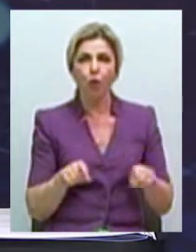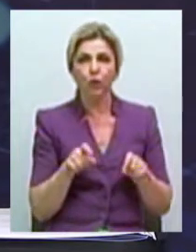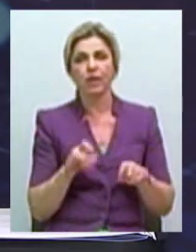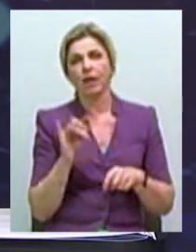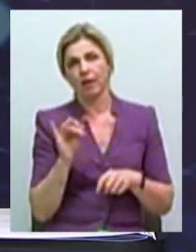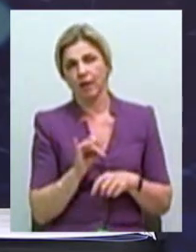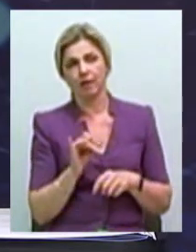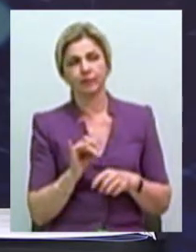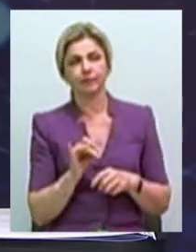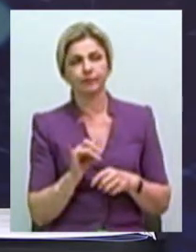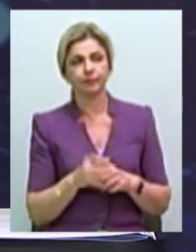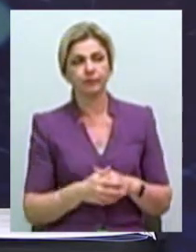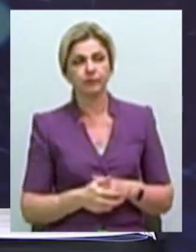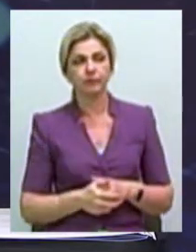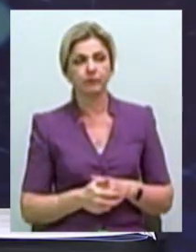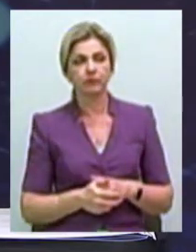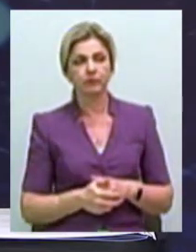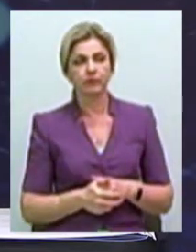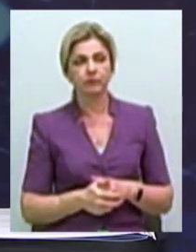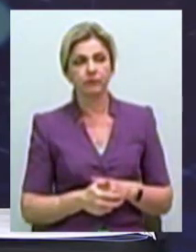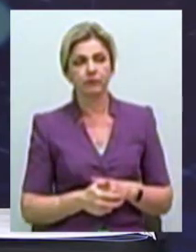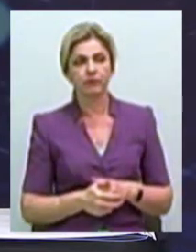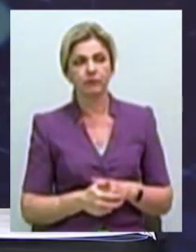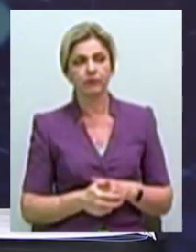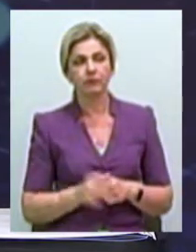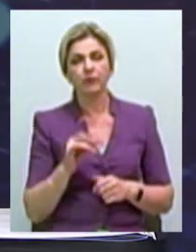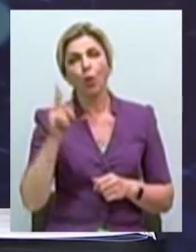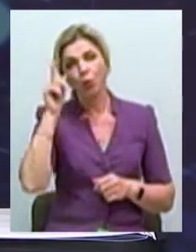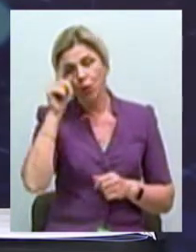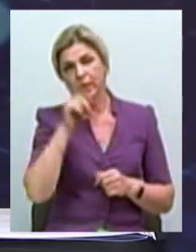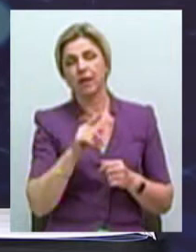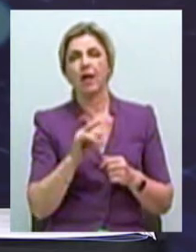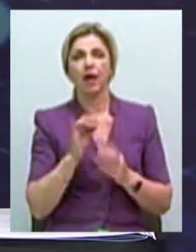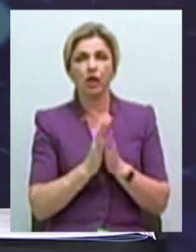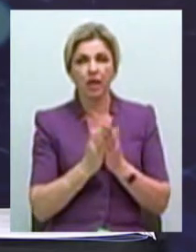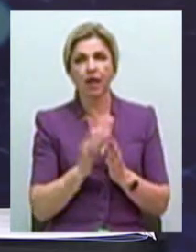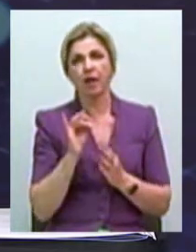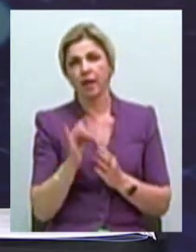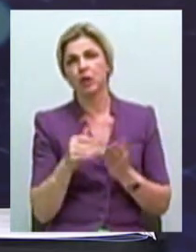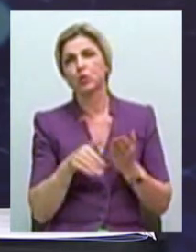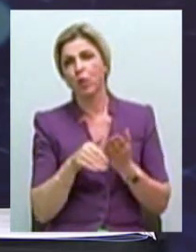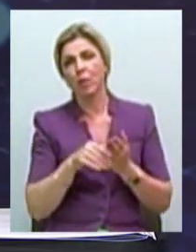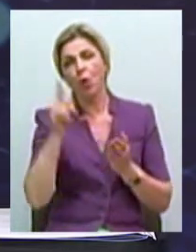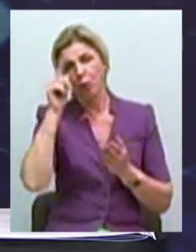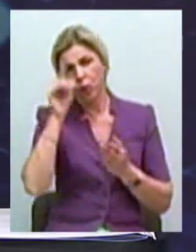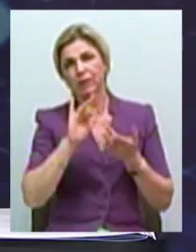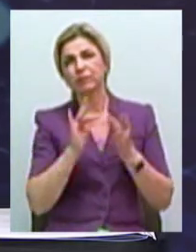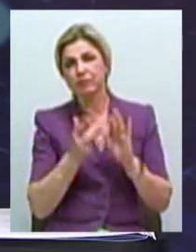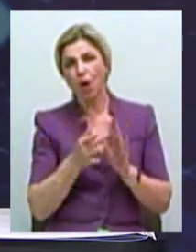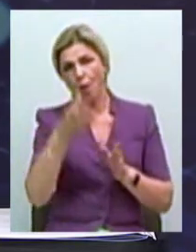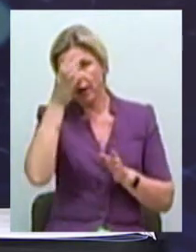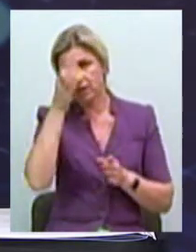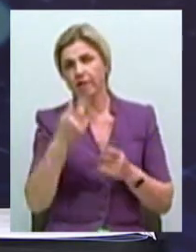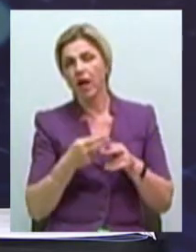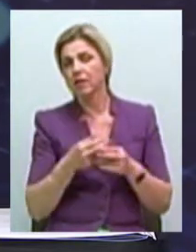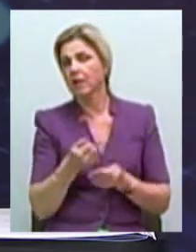скажімо так, і мультимедійні книги, це і інструменти мультимедійного образування. Тобто це достатньо широкий